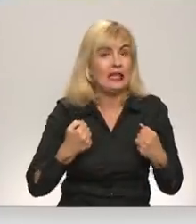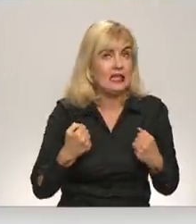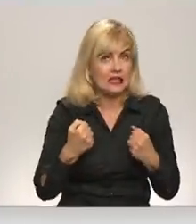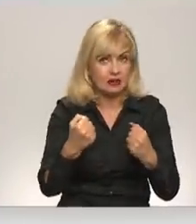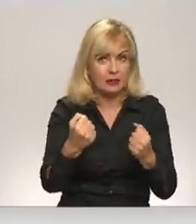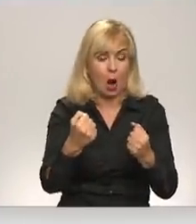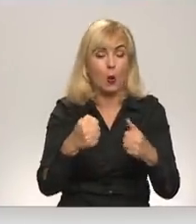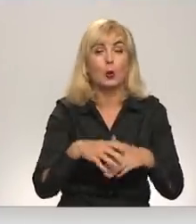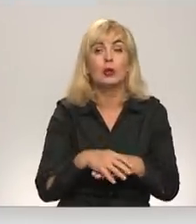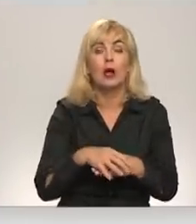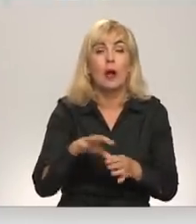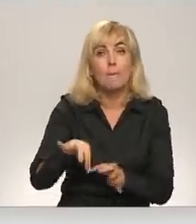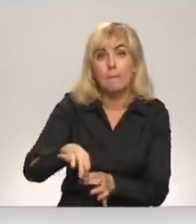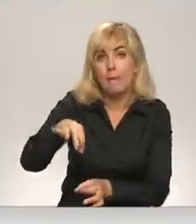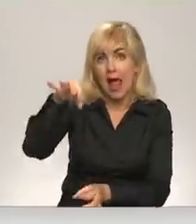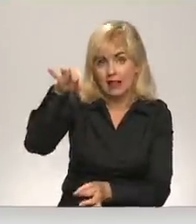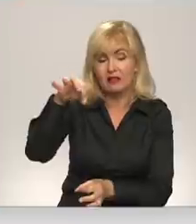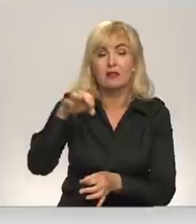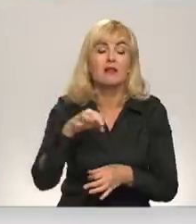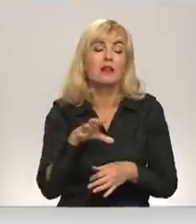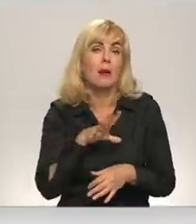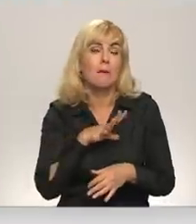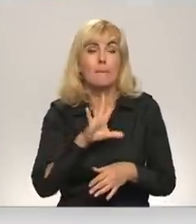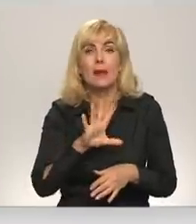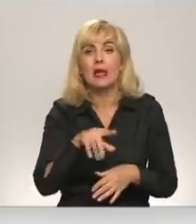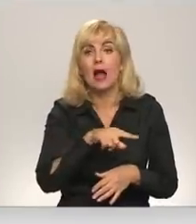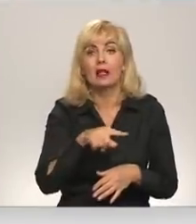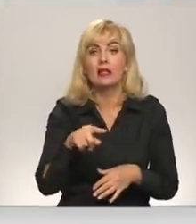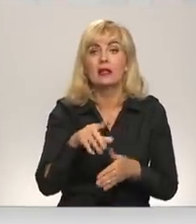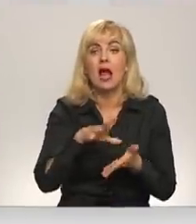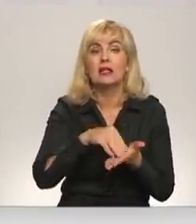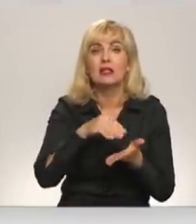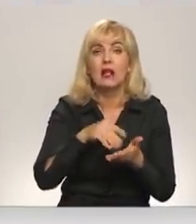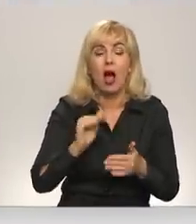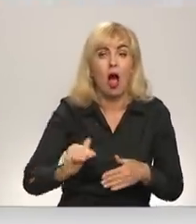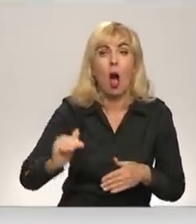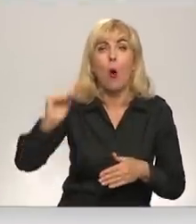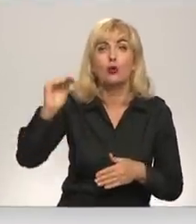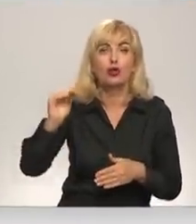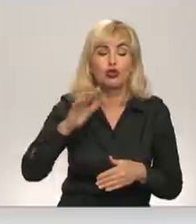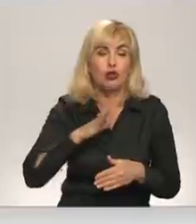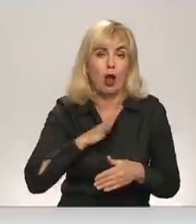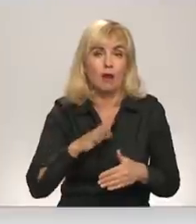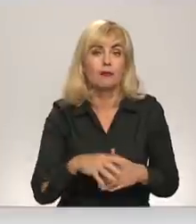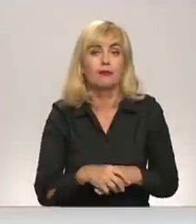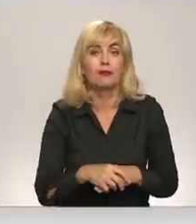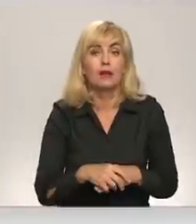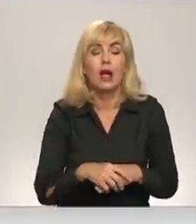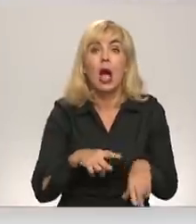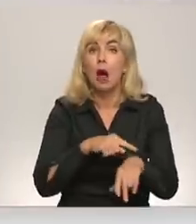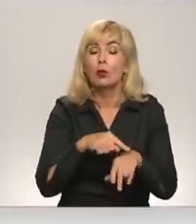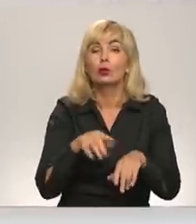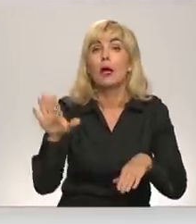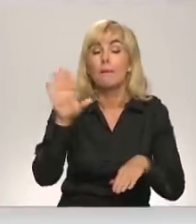bija klēdāk metri ūdens? Jā, principā kaut kur te līdz zālītē, jo tas ūdens bija, viņa savarbraucamo vairs nebija. Ap pulkstens